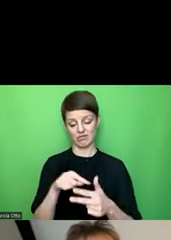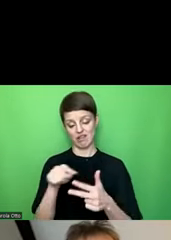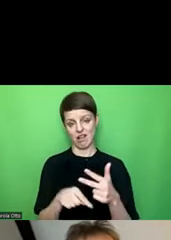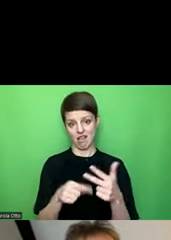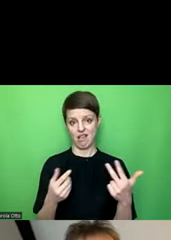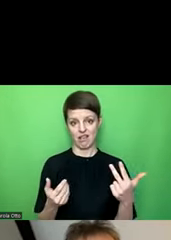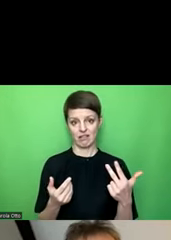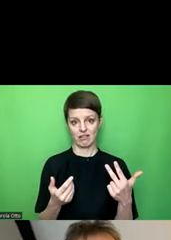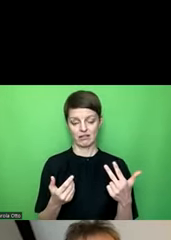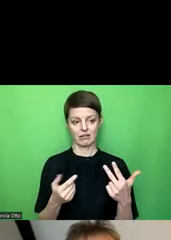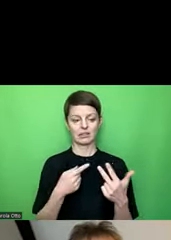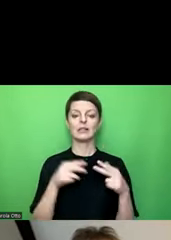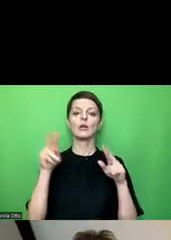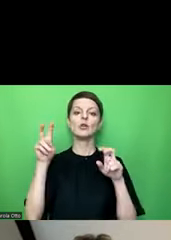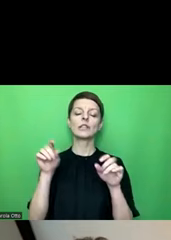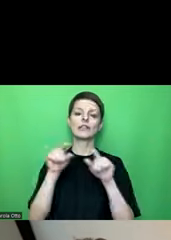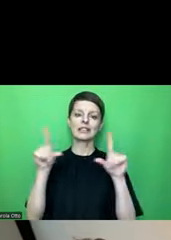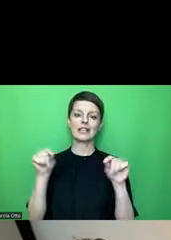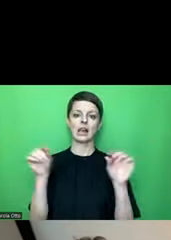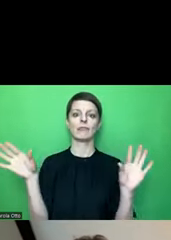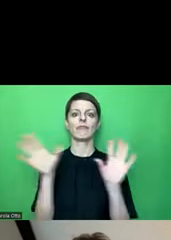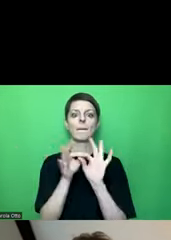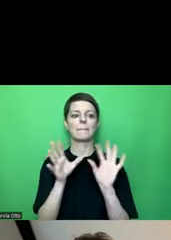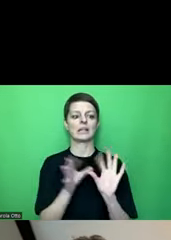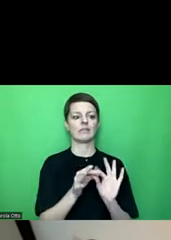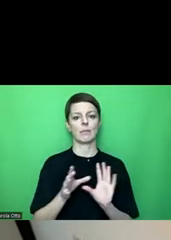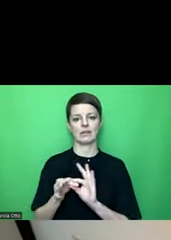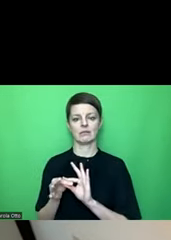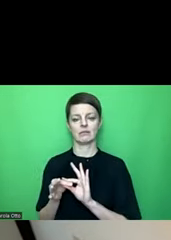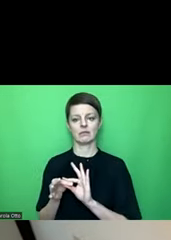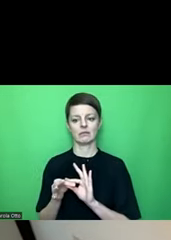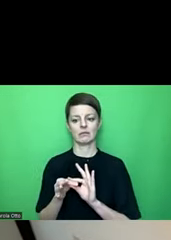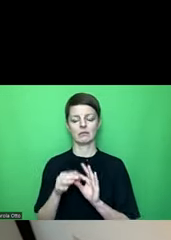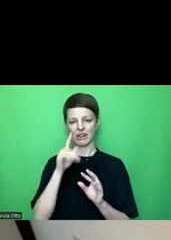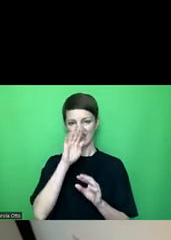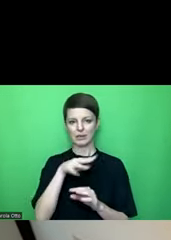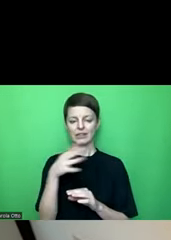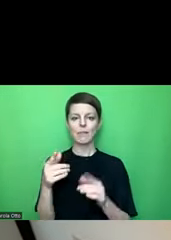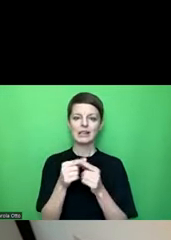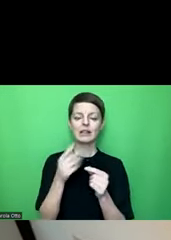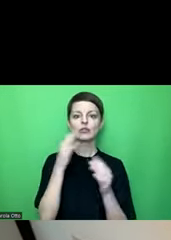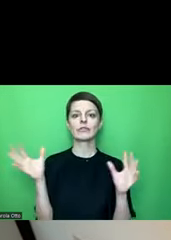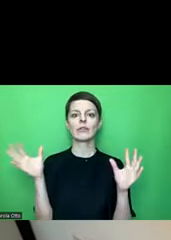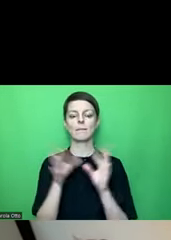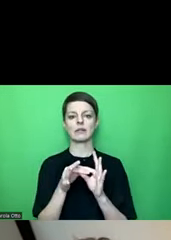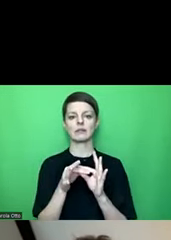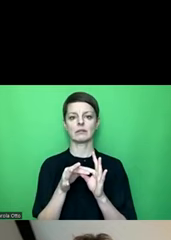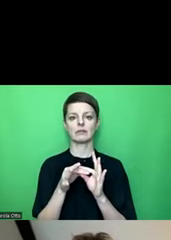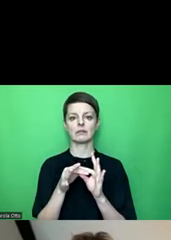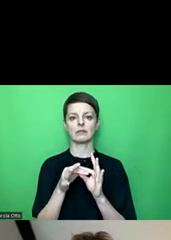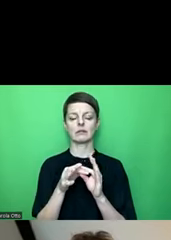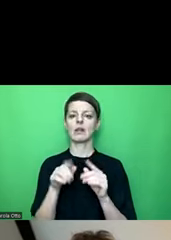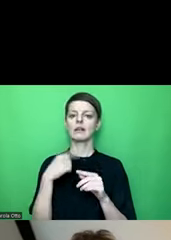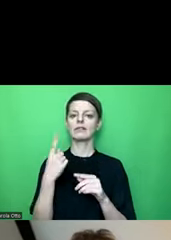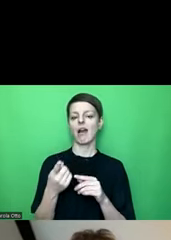diese Überschriftzellen hier verbinden. Das merkt man immer dann, wenn man versucht, irgendwelche Tabellenzellen zu verbinden, dann ist das